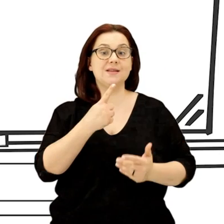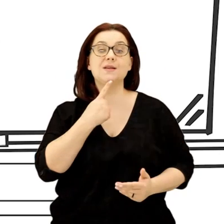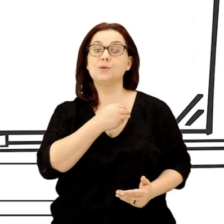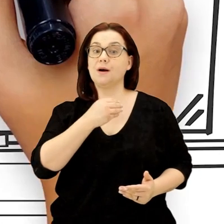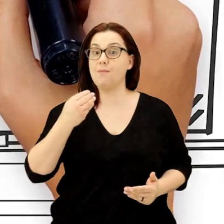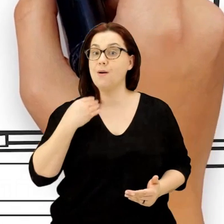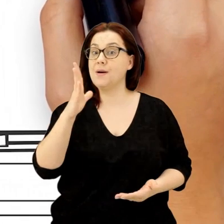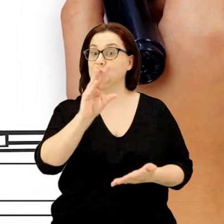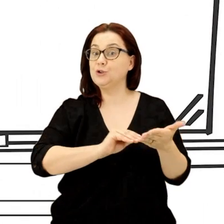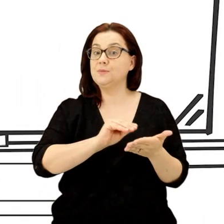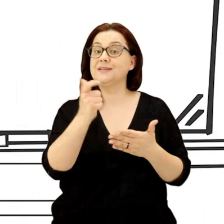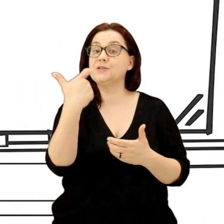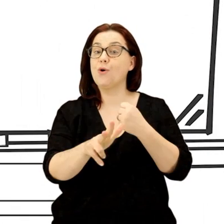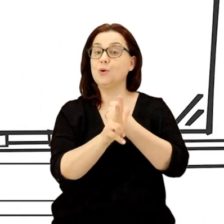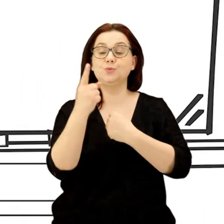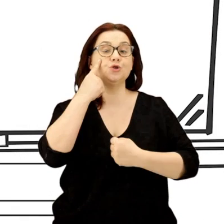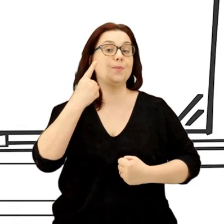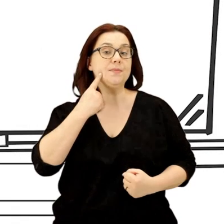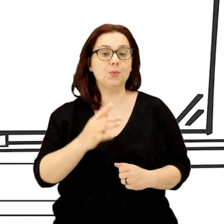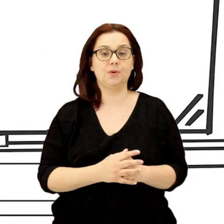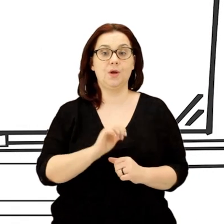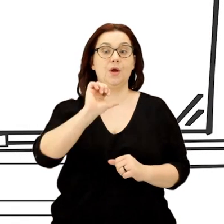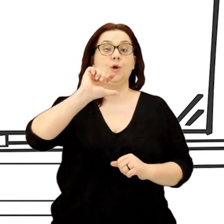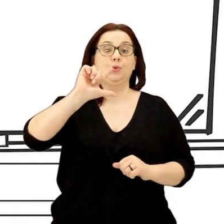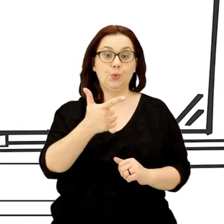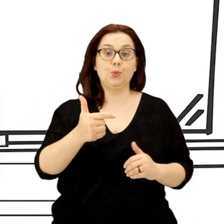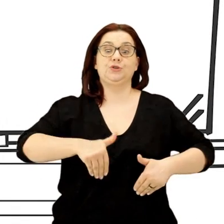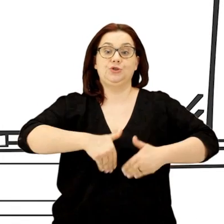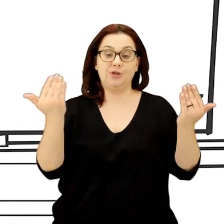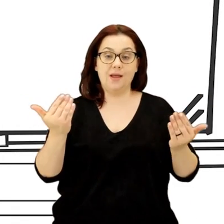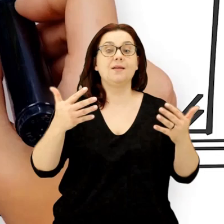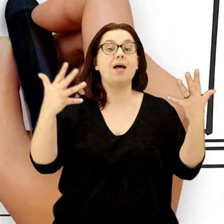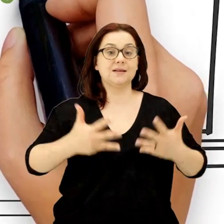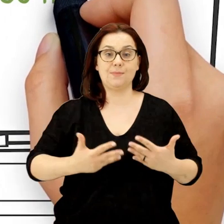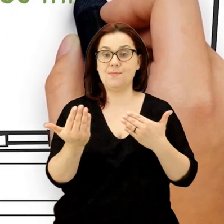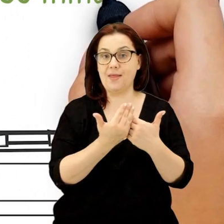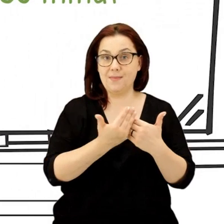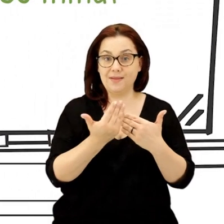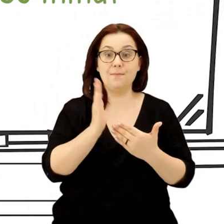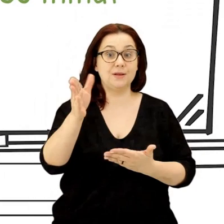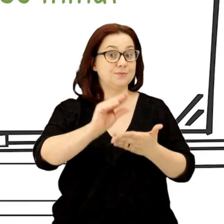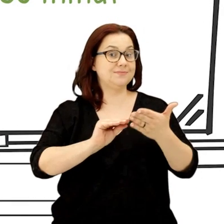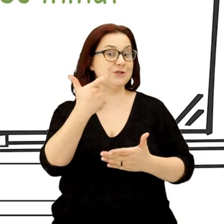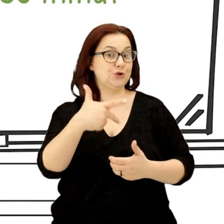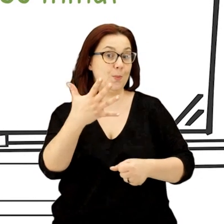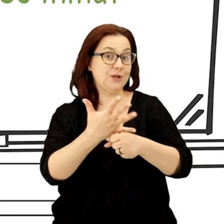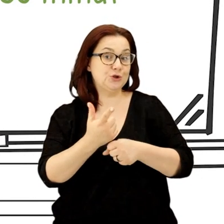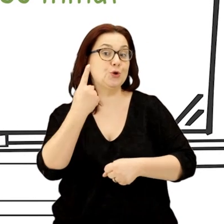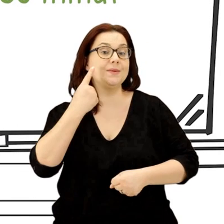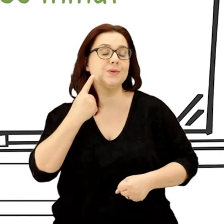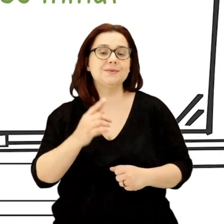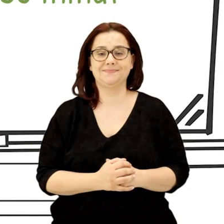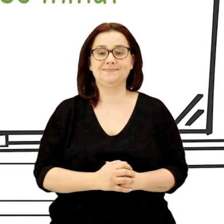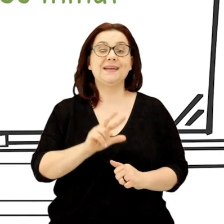polski, który będzie trwał 180 minut. Drugiego dnia egzamin z matematyki, na którego napisanie będziemy